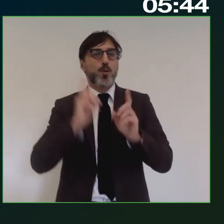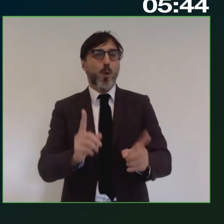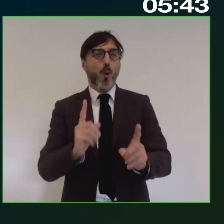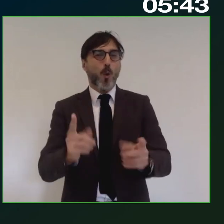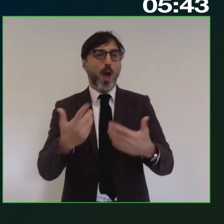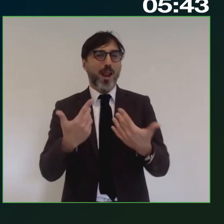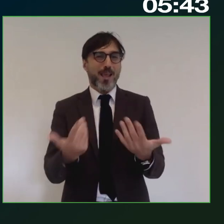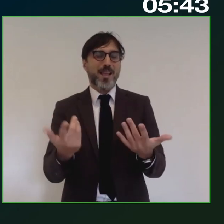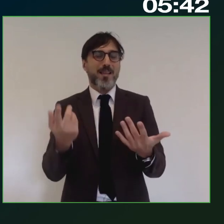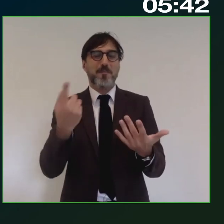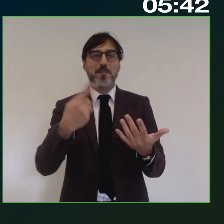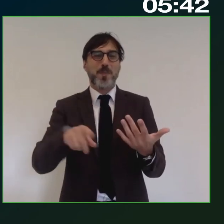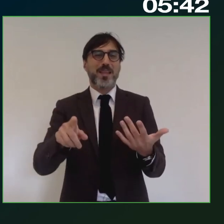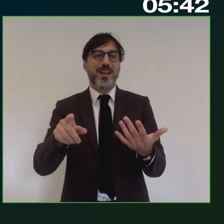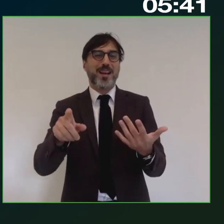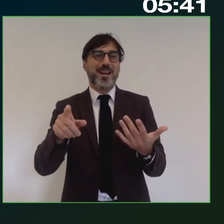con questo